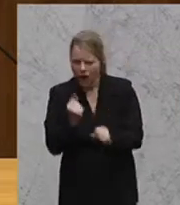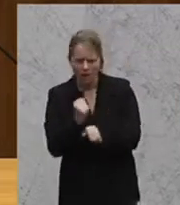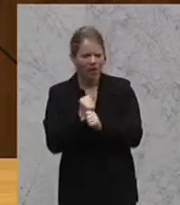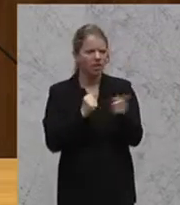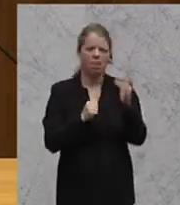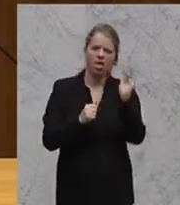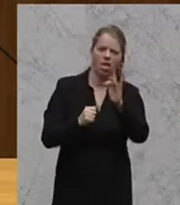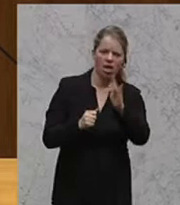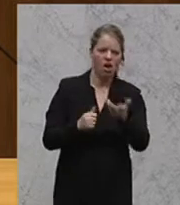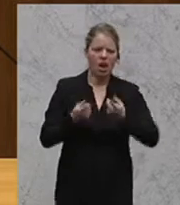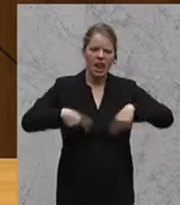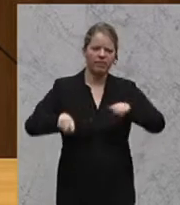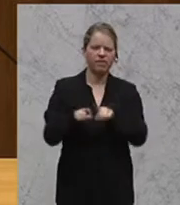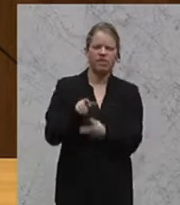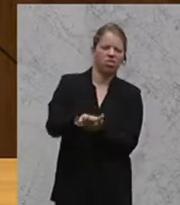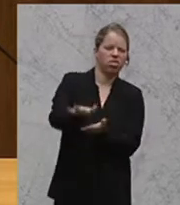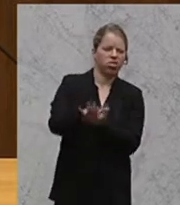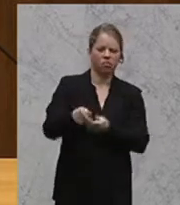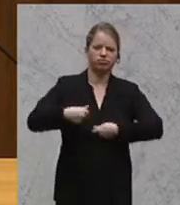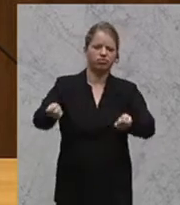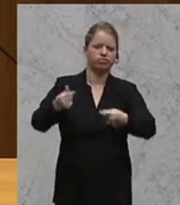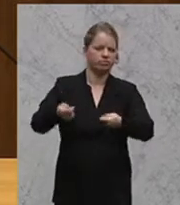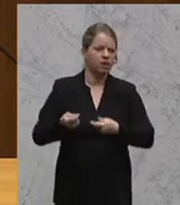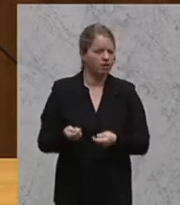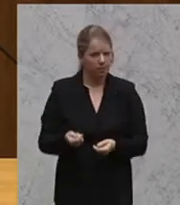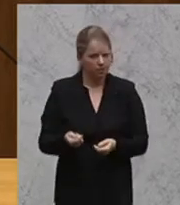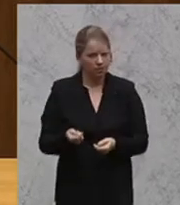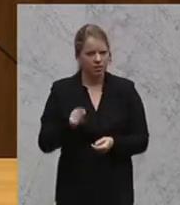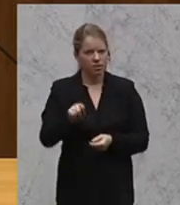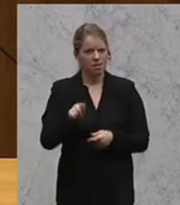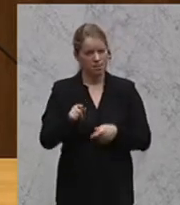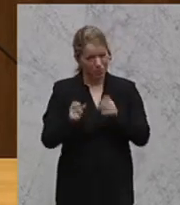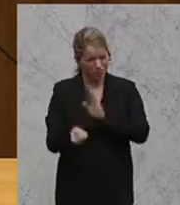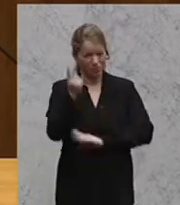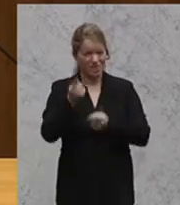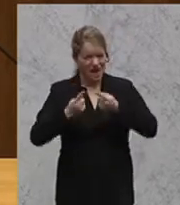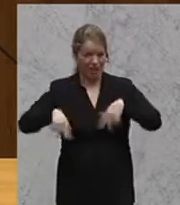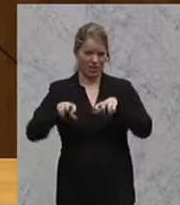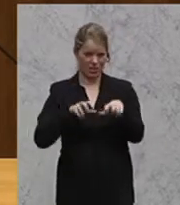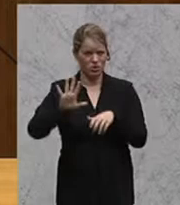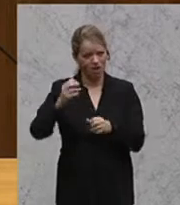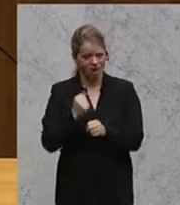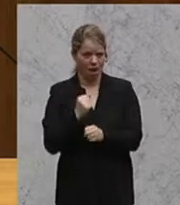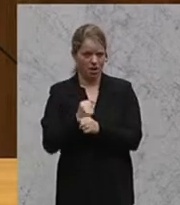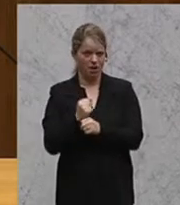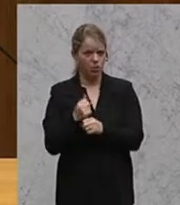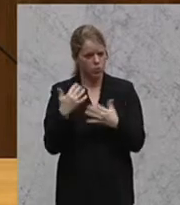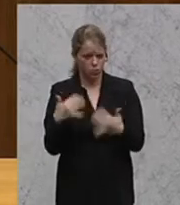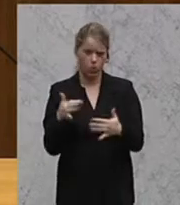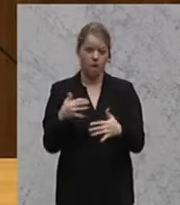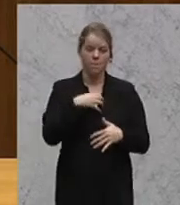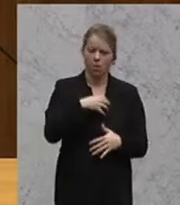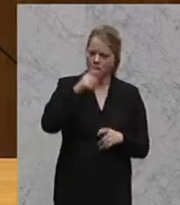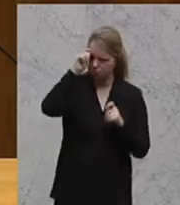allem es Verschwender und Spendierer darzustellen, weil gerade die Arbeit der Landesregierungen, der Länder, von den Bürgerinnen und Bürgern sehr